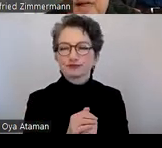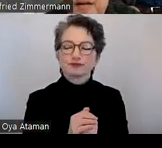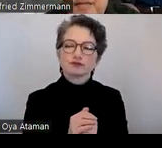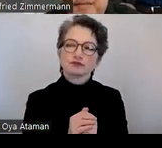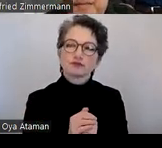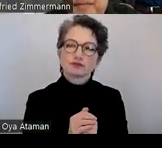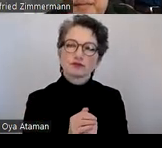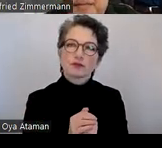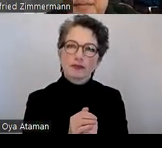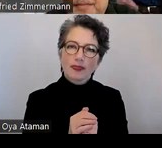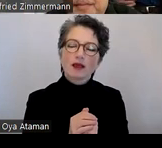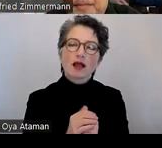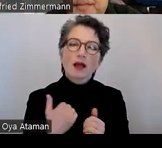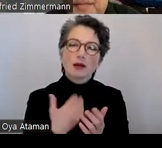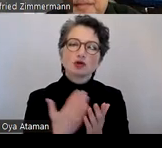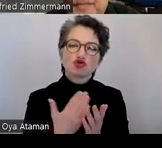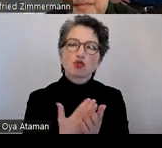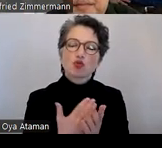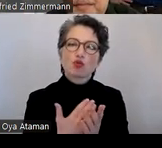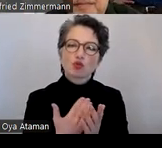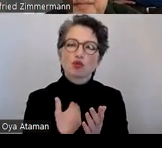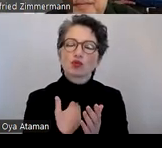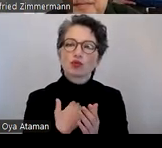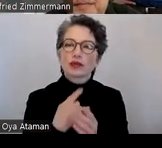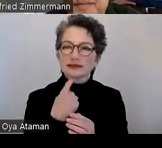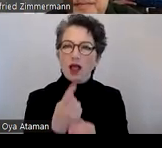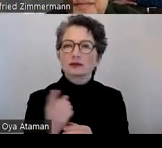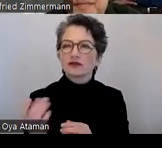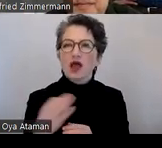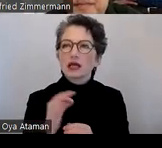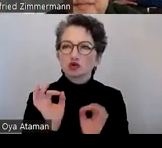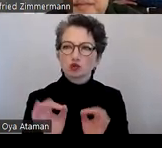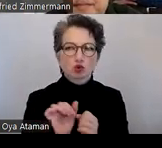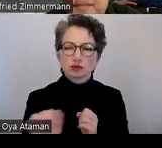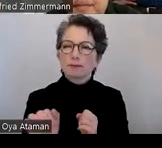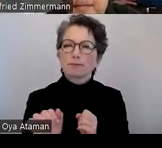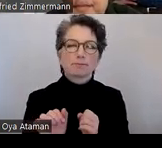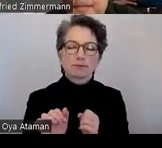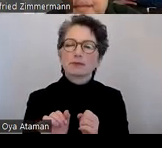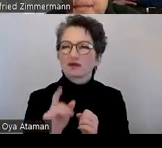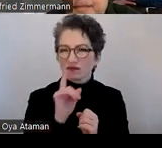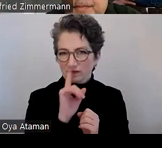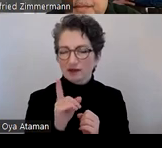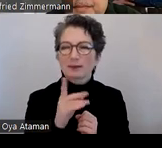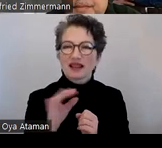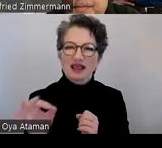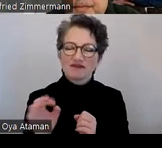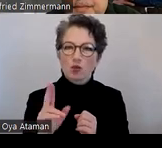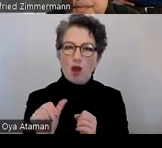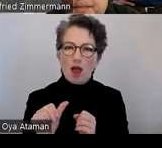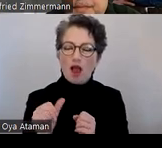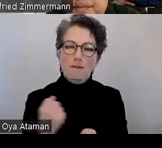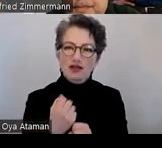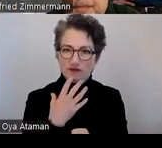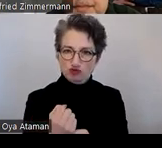Das habe ich auch schon angesprochen, aber ist eine gute Frage. Also wenn man PDF-GUA erzeugen